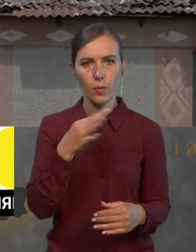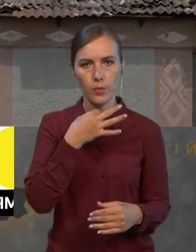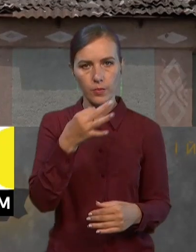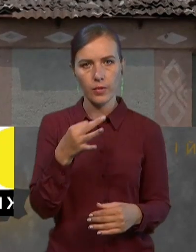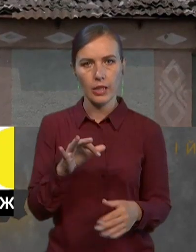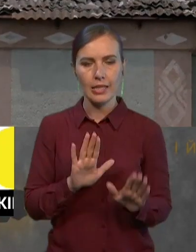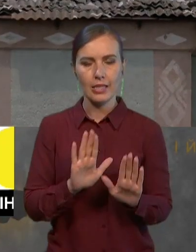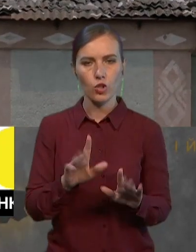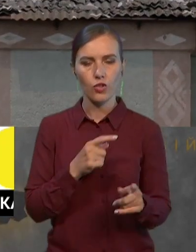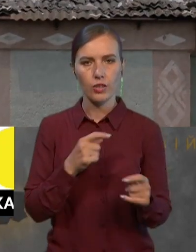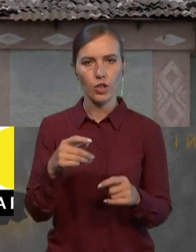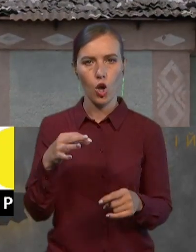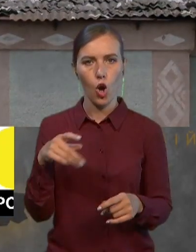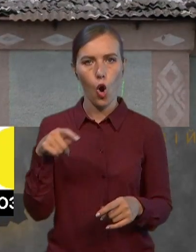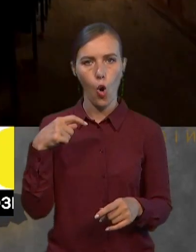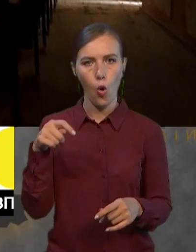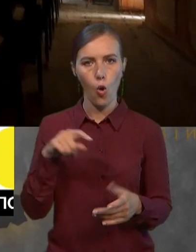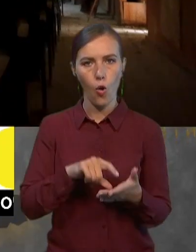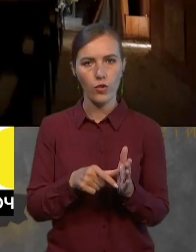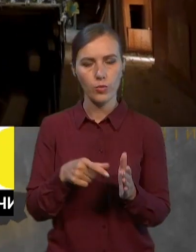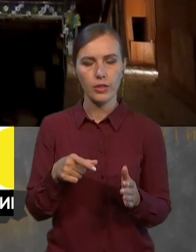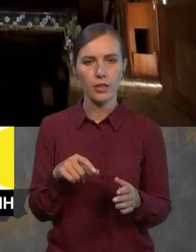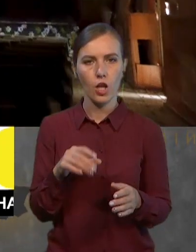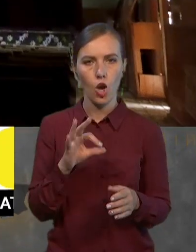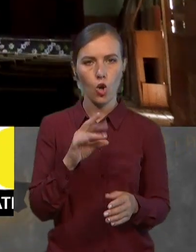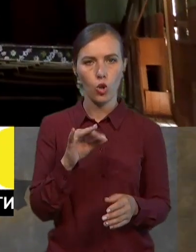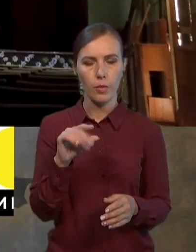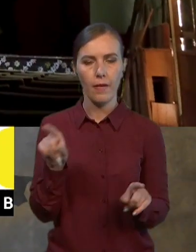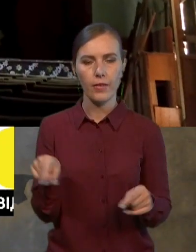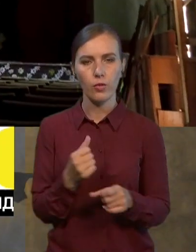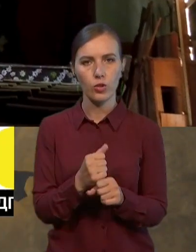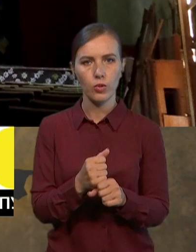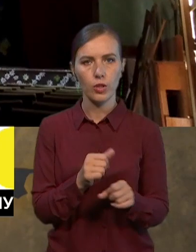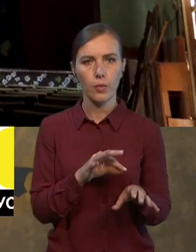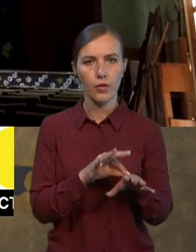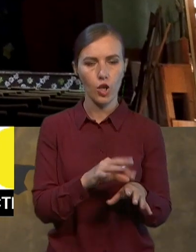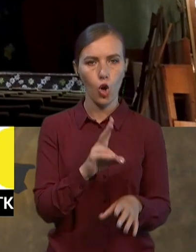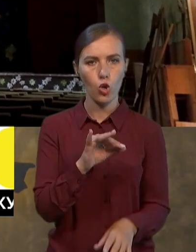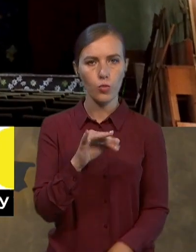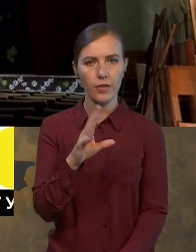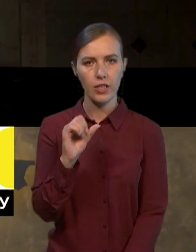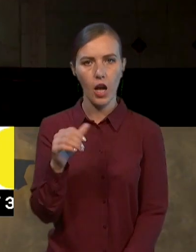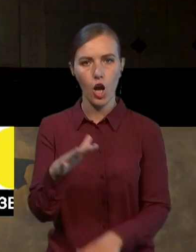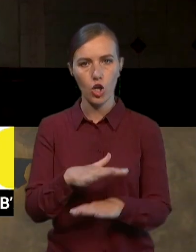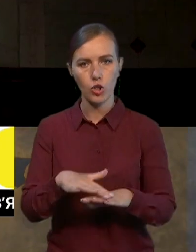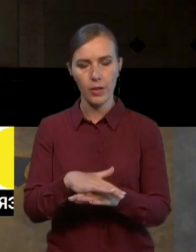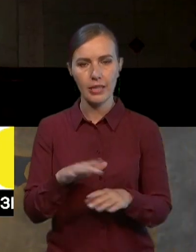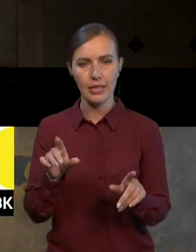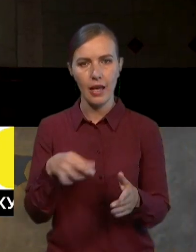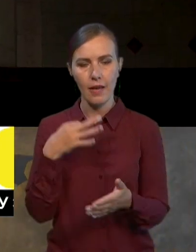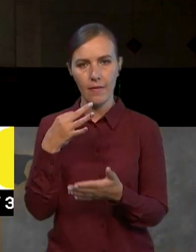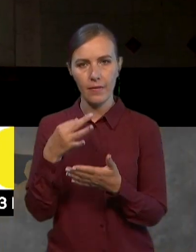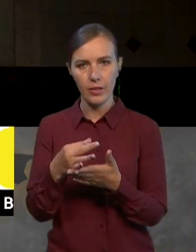Офісу президента Олексій Кулеба. Роботи з відновлення вже тривають у Кочубеївській громаді, за відновлення якої відповідає